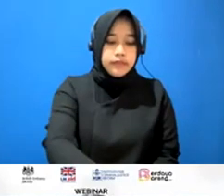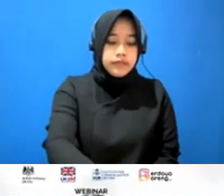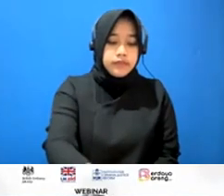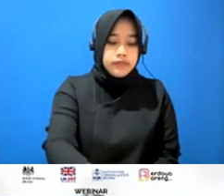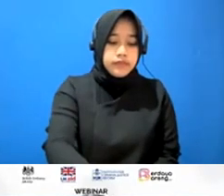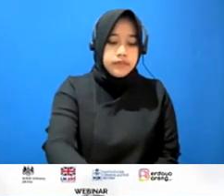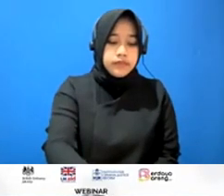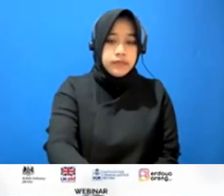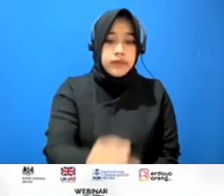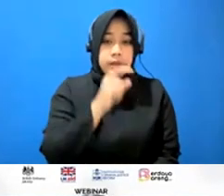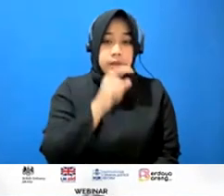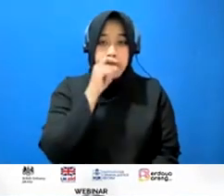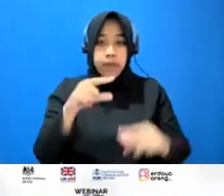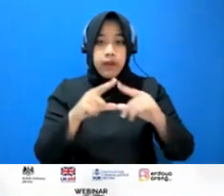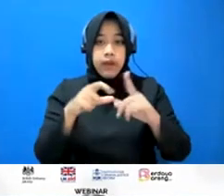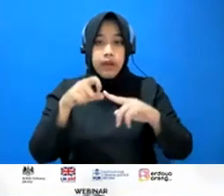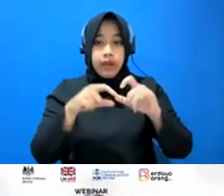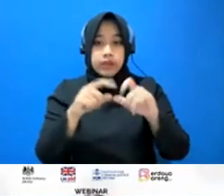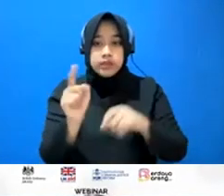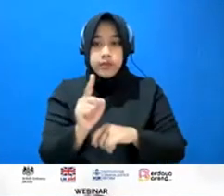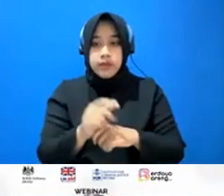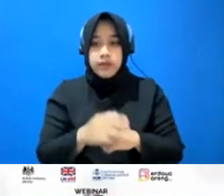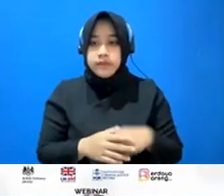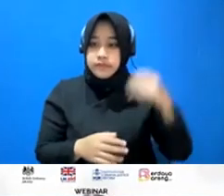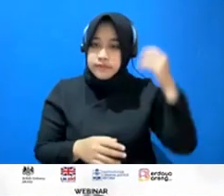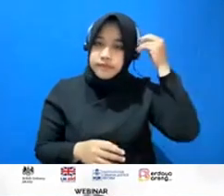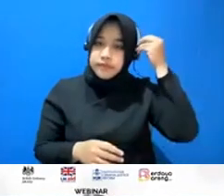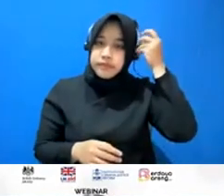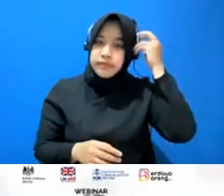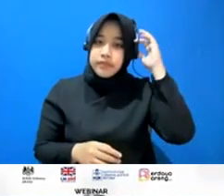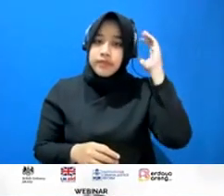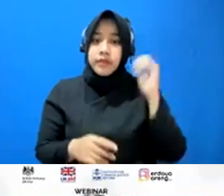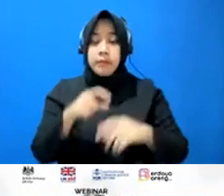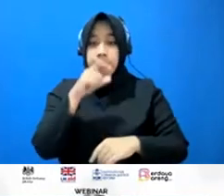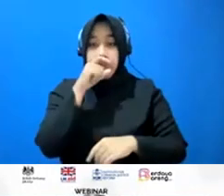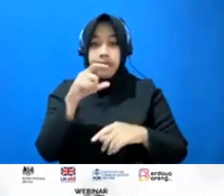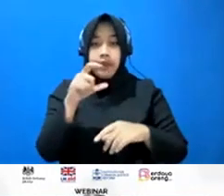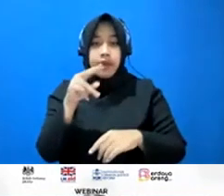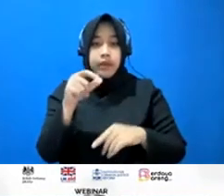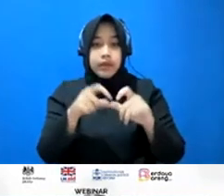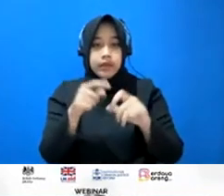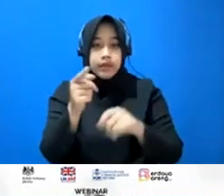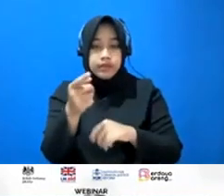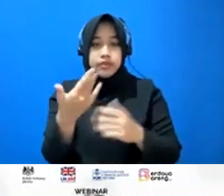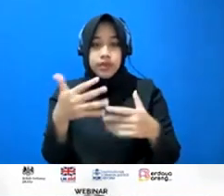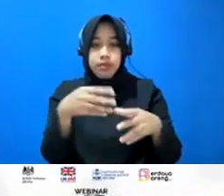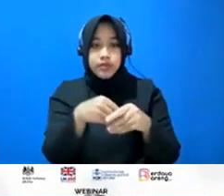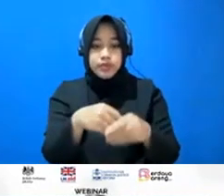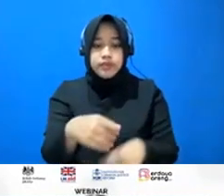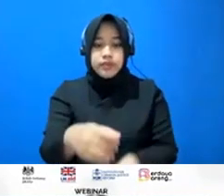Pak Agas kemana tadi ya udah ini Pak Kris ini Pak Kris sudah masuk